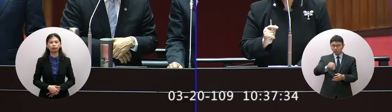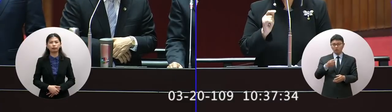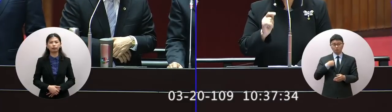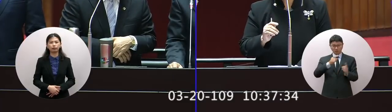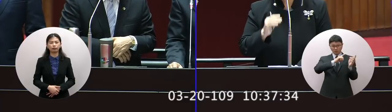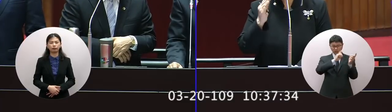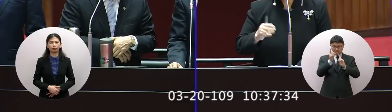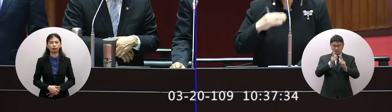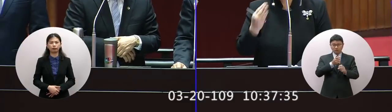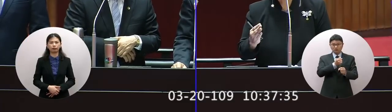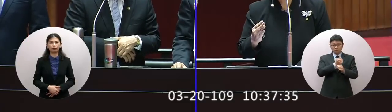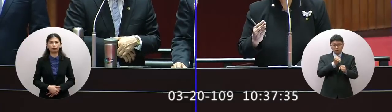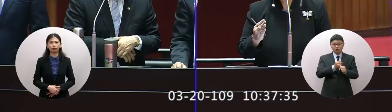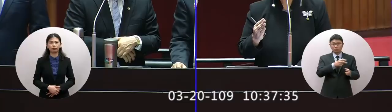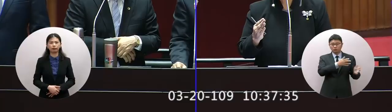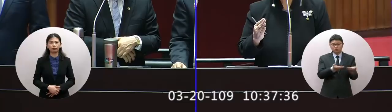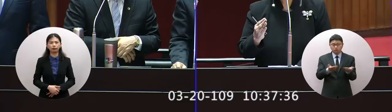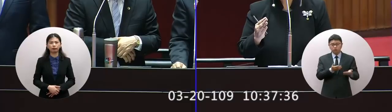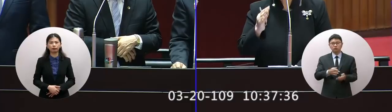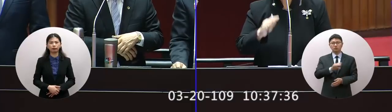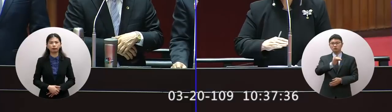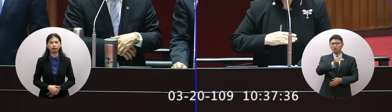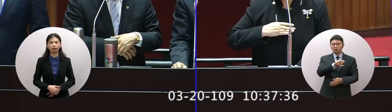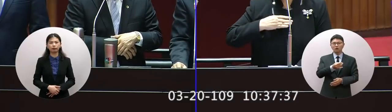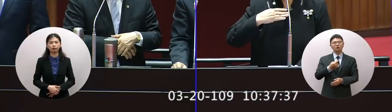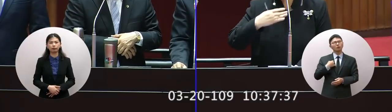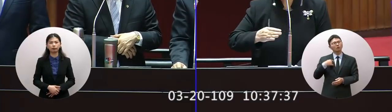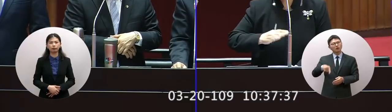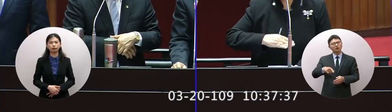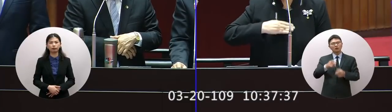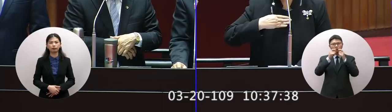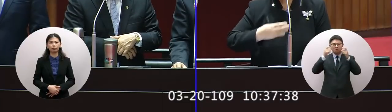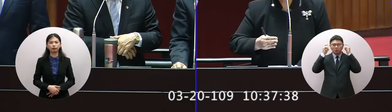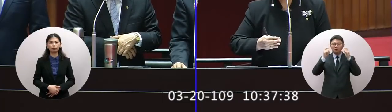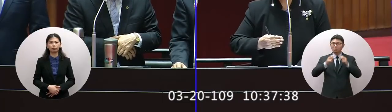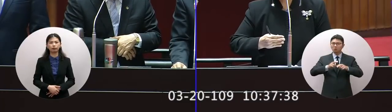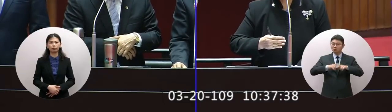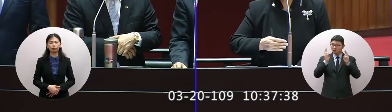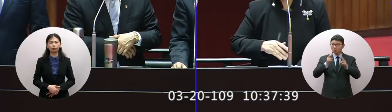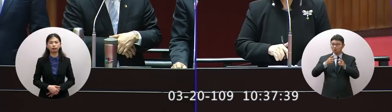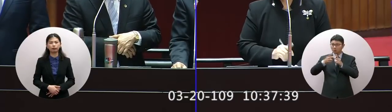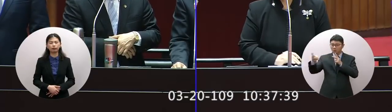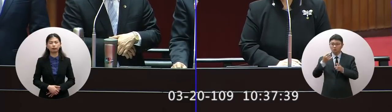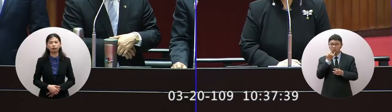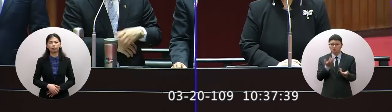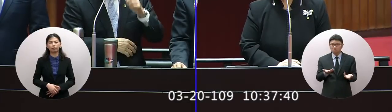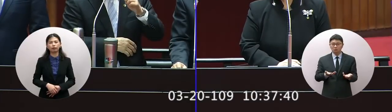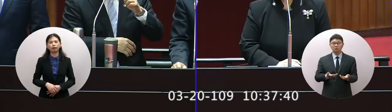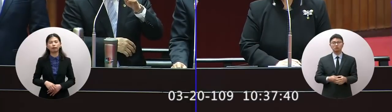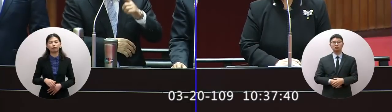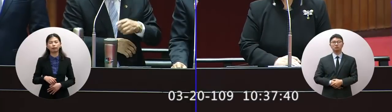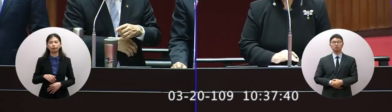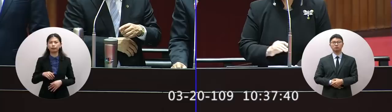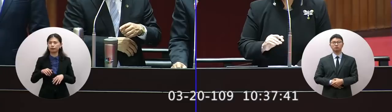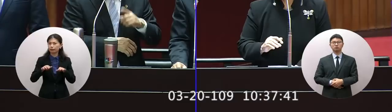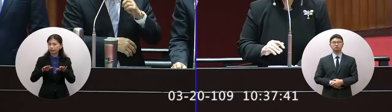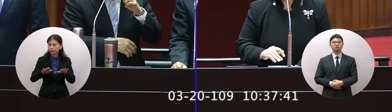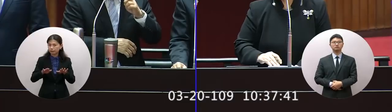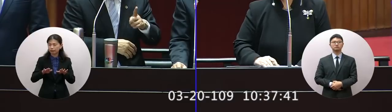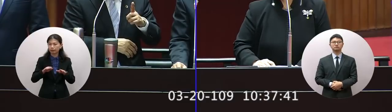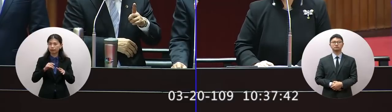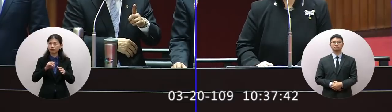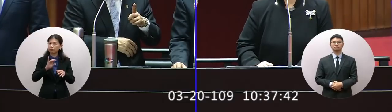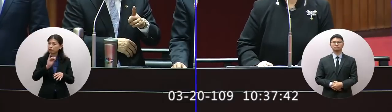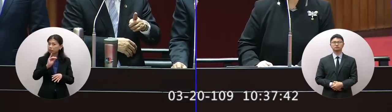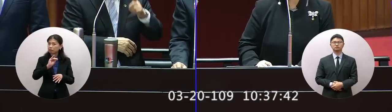萬所以我們當時要開放我們現在口罩當時可以開放可以走出去是啦我們現在不只一千萬